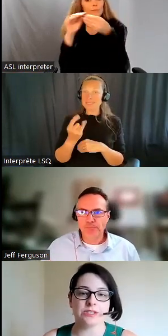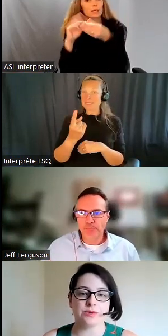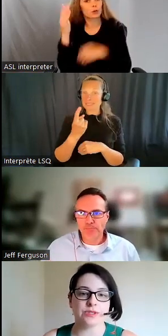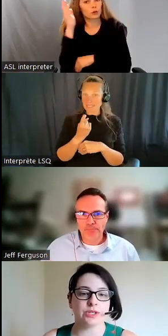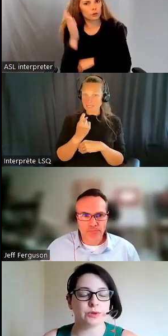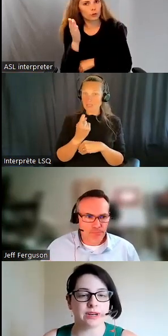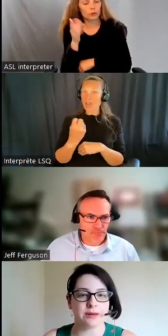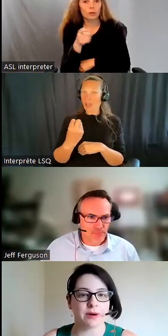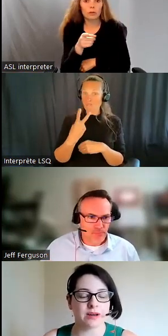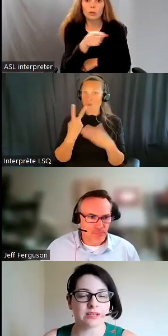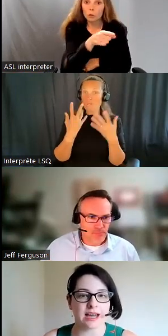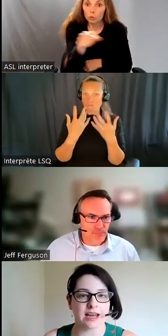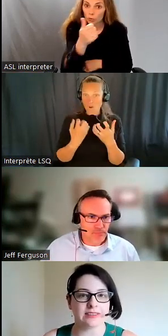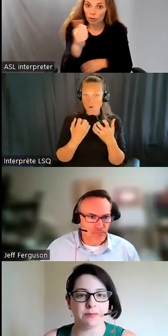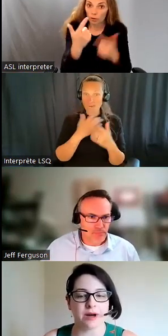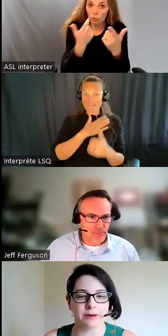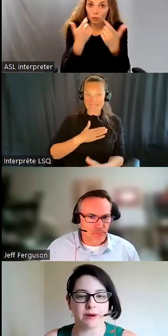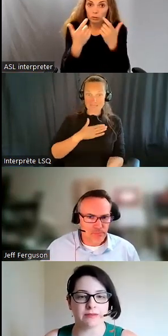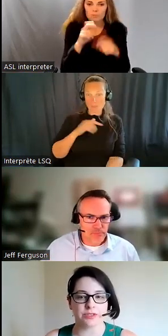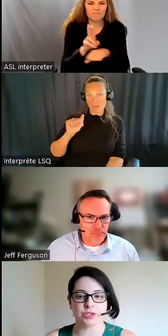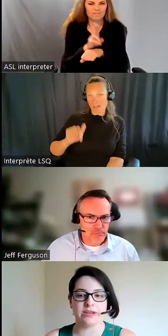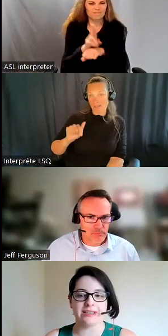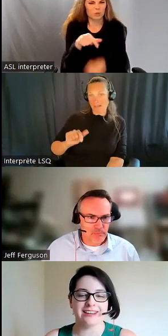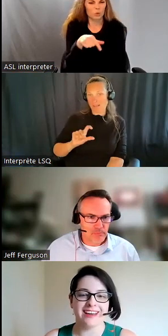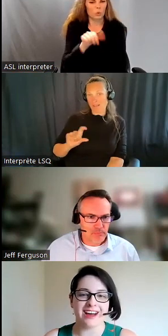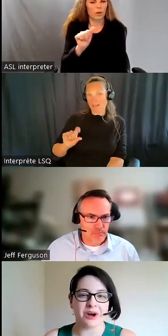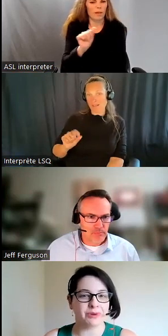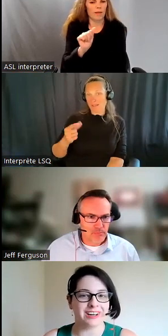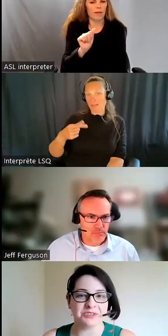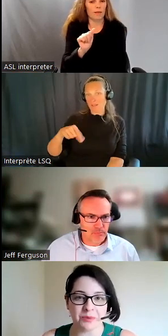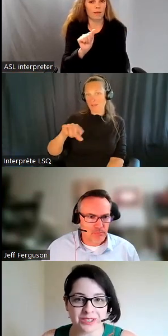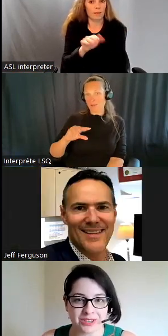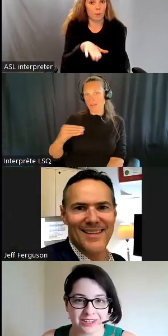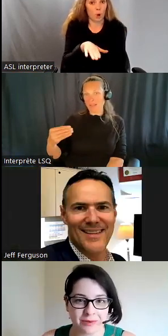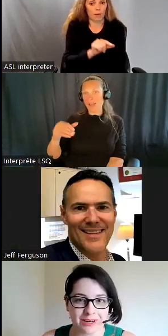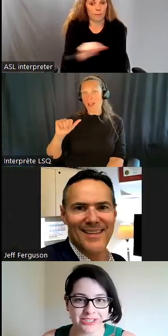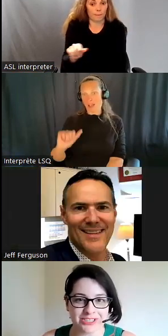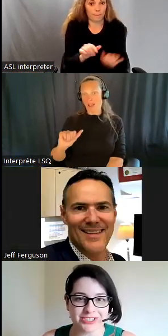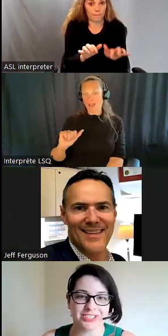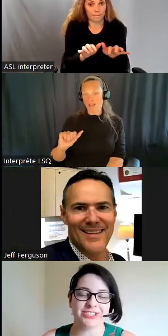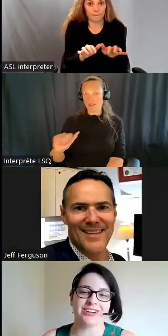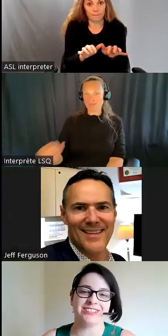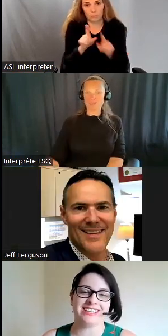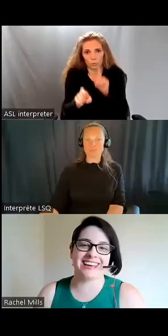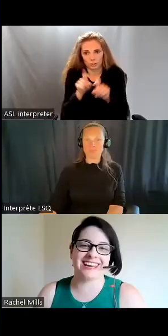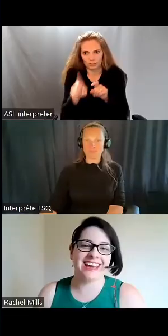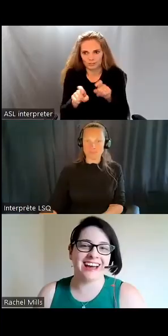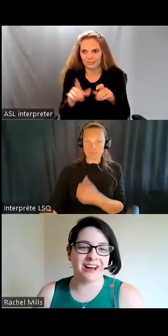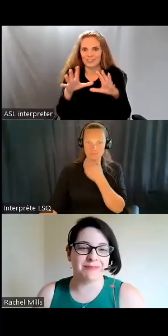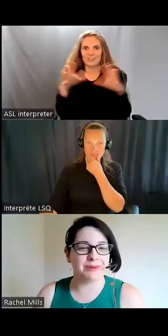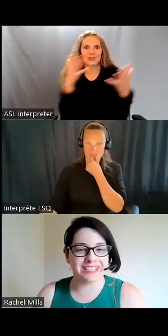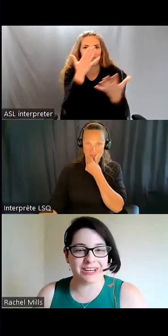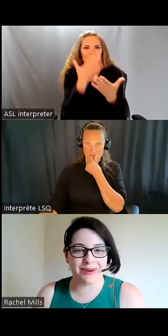à nos panélistes, veuillez utiliser la boîte Q&A en bas de votre écran. Il y a tellement de très bons